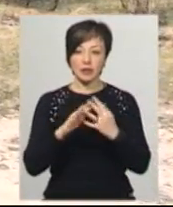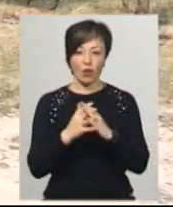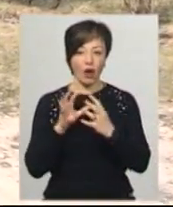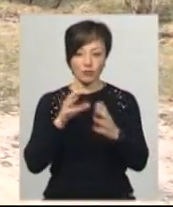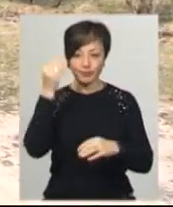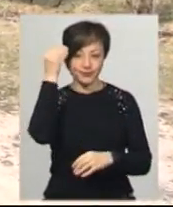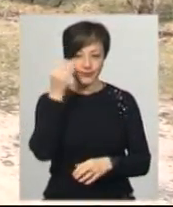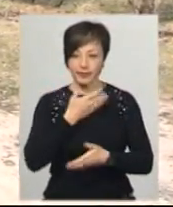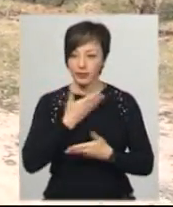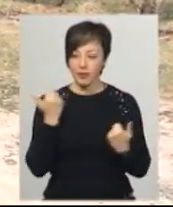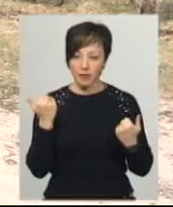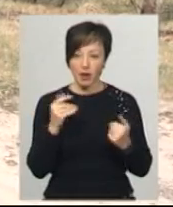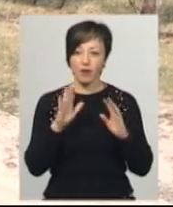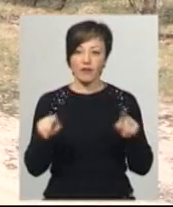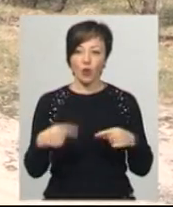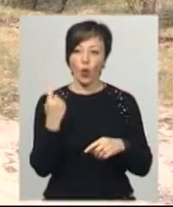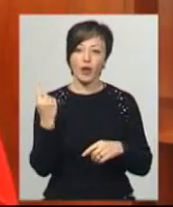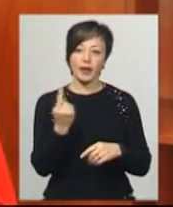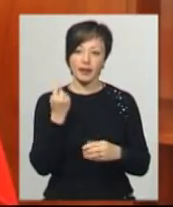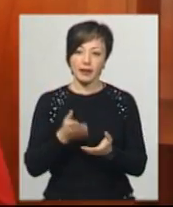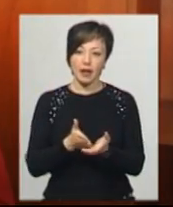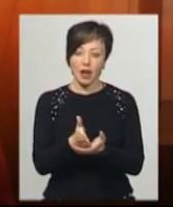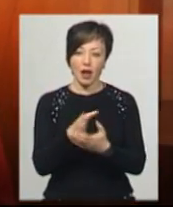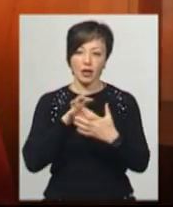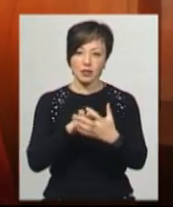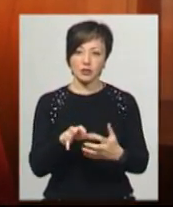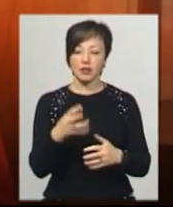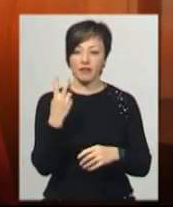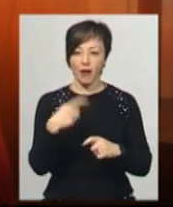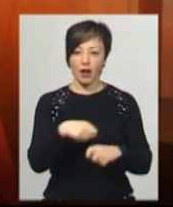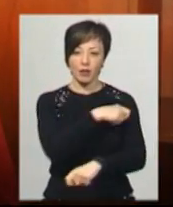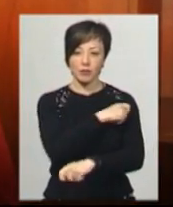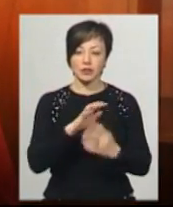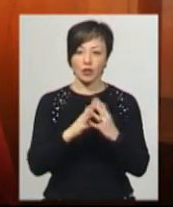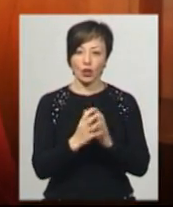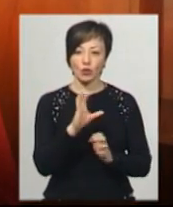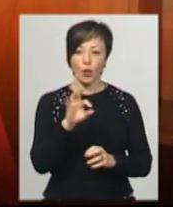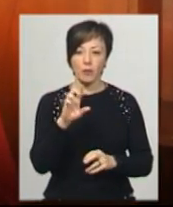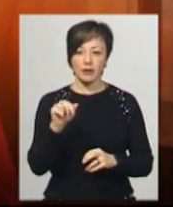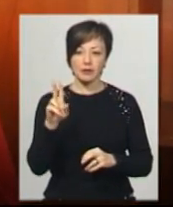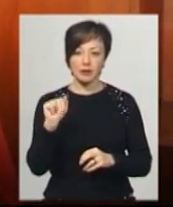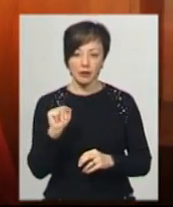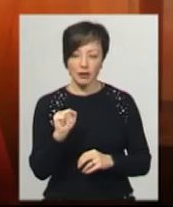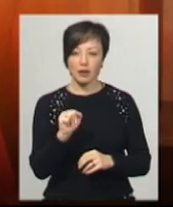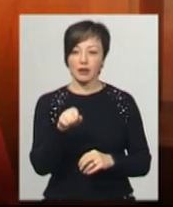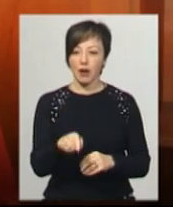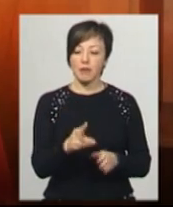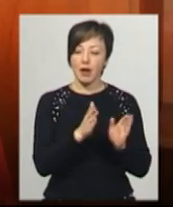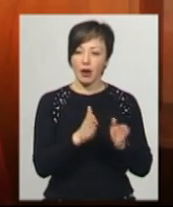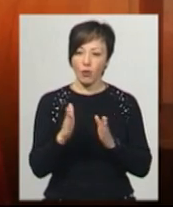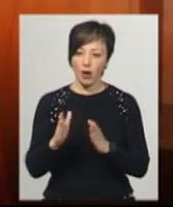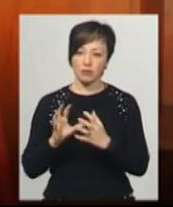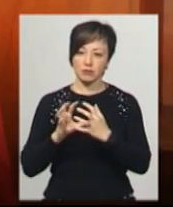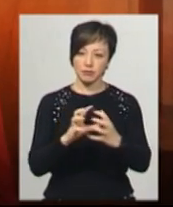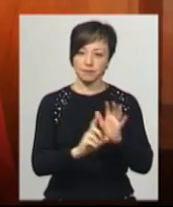недоцільно. Після карантину відновиться єдиний рейс до Чемировець. За два кілометри село Слобідка-Смотрицька і там регулярно ходить рейс